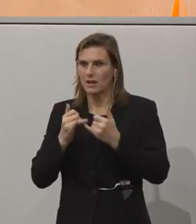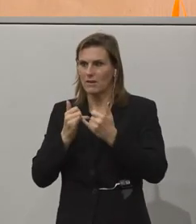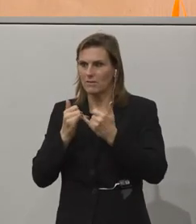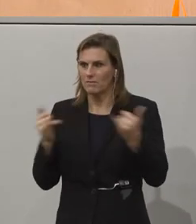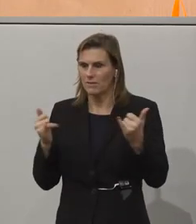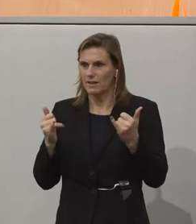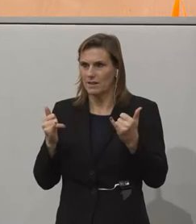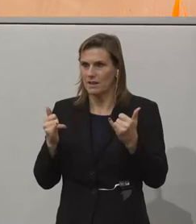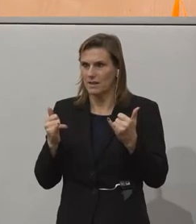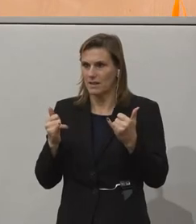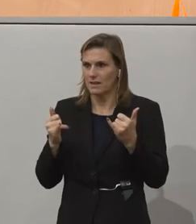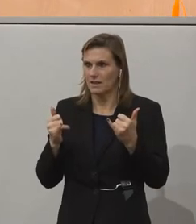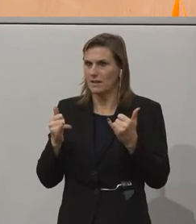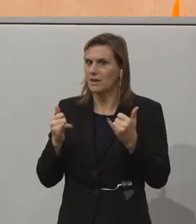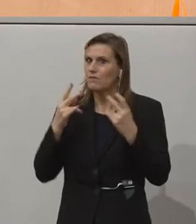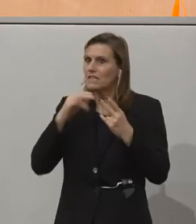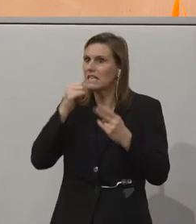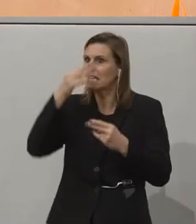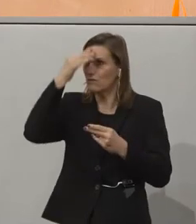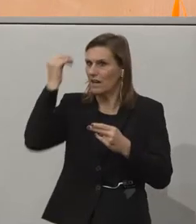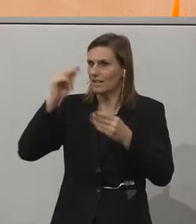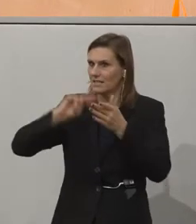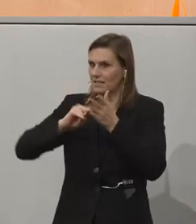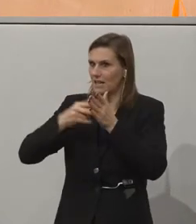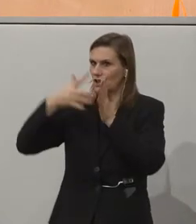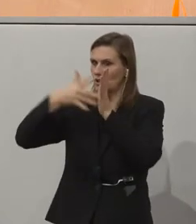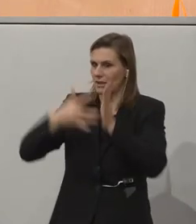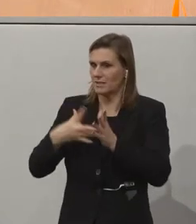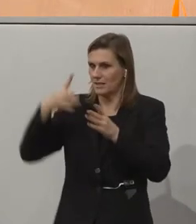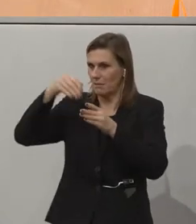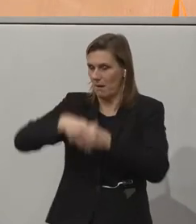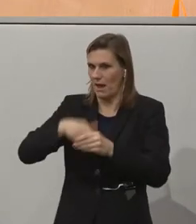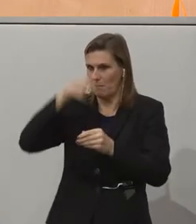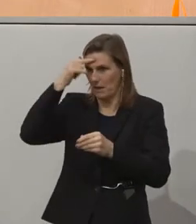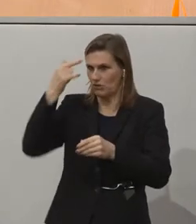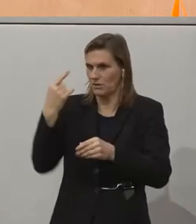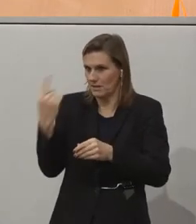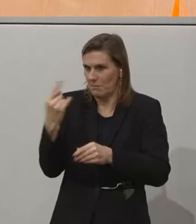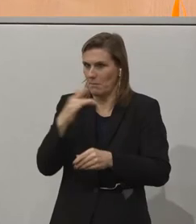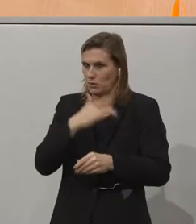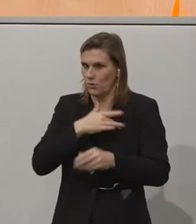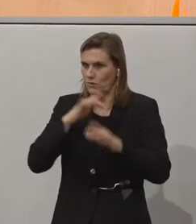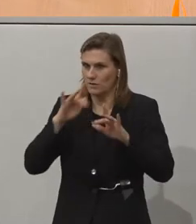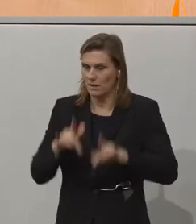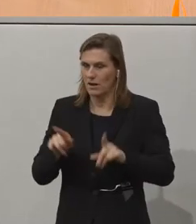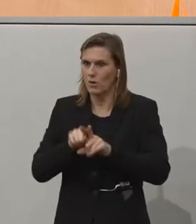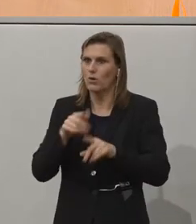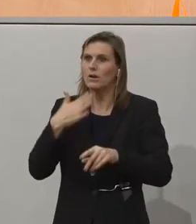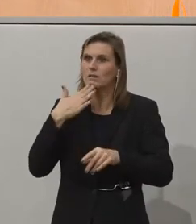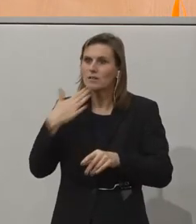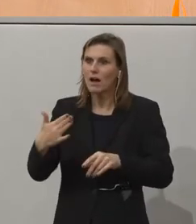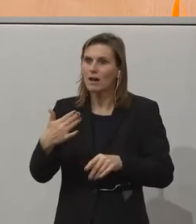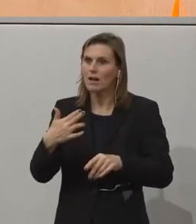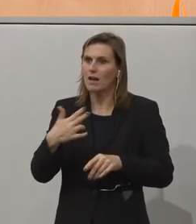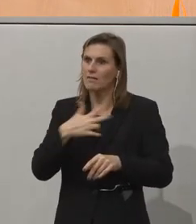technological advancement. Thank you very much, Abit Virani. Thank you for joining us in Canada. You'll have a round of